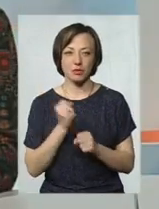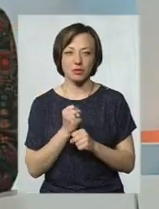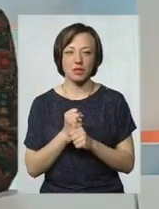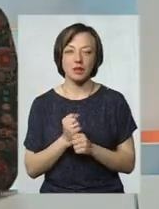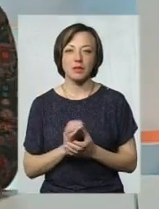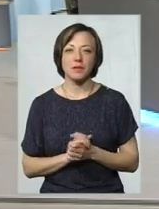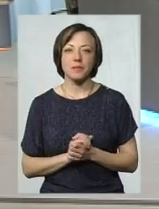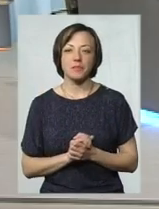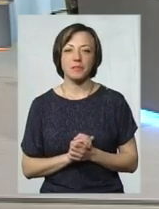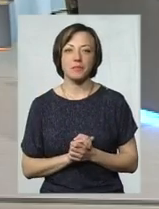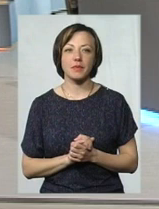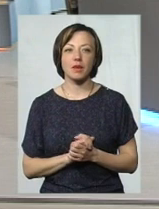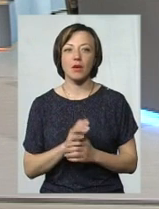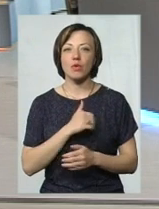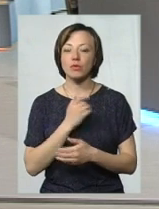Так,